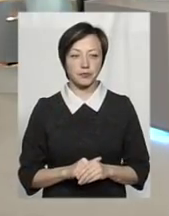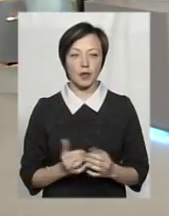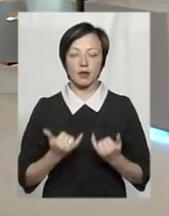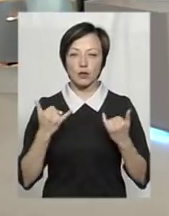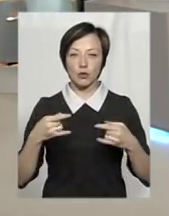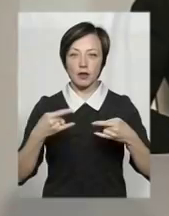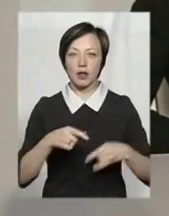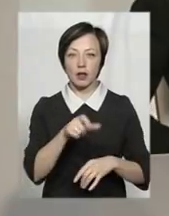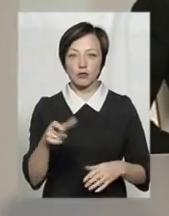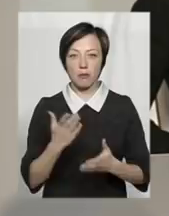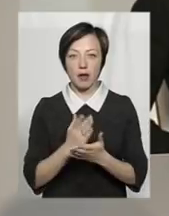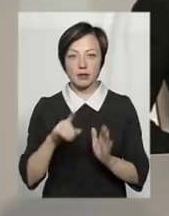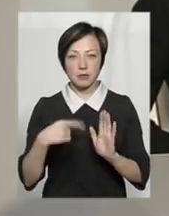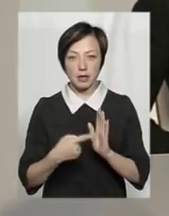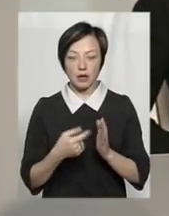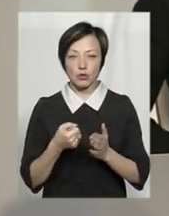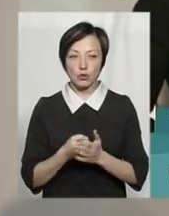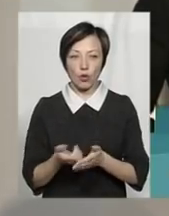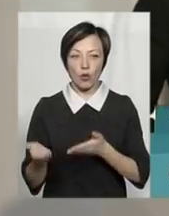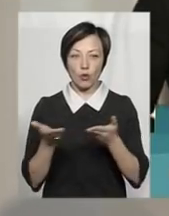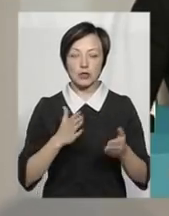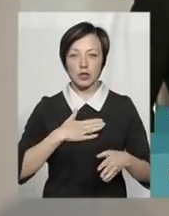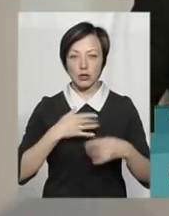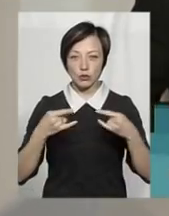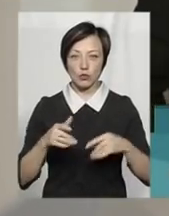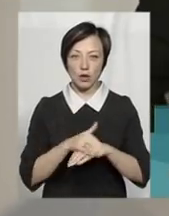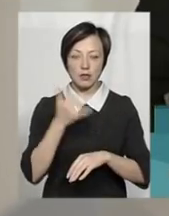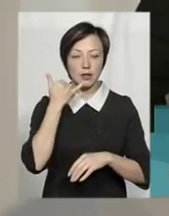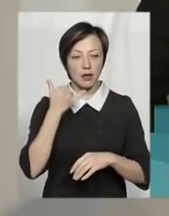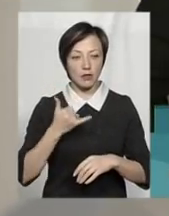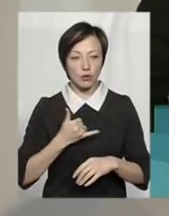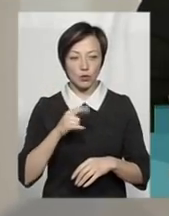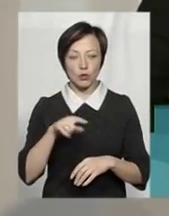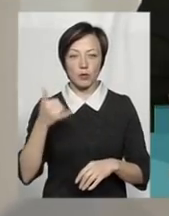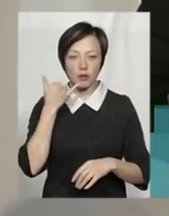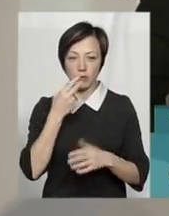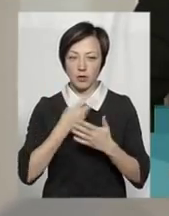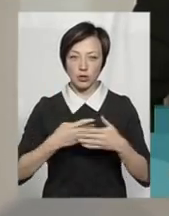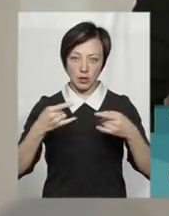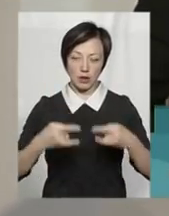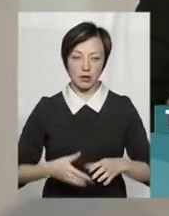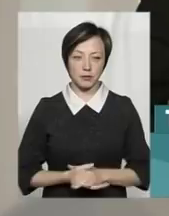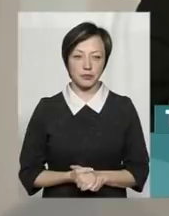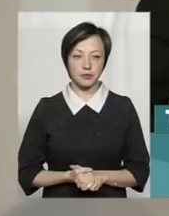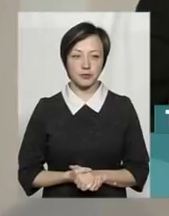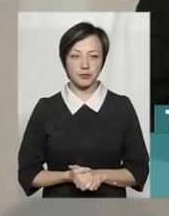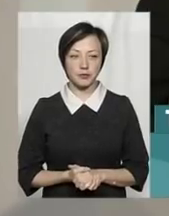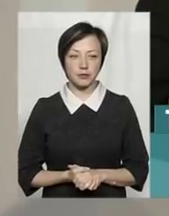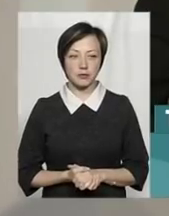телеглядачі, якщо маєте запитання до гості нашої студії, будь ласка, телефонуйте. Номер телефону бачите зараз на екрані.